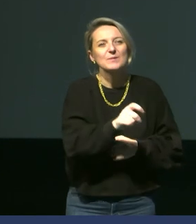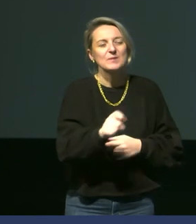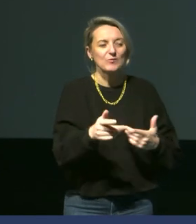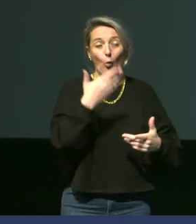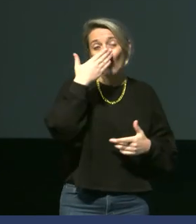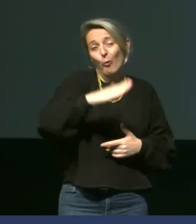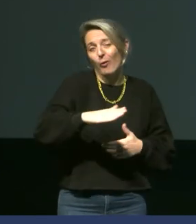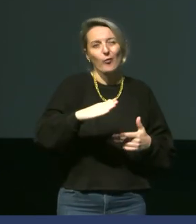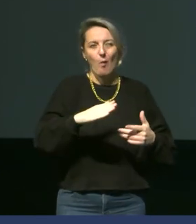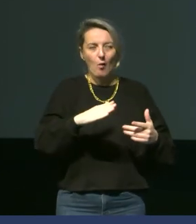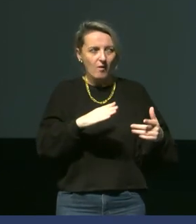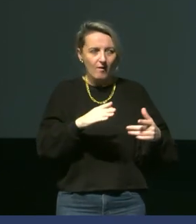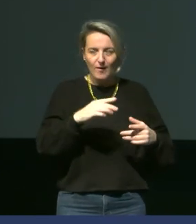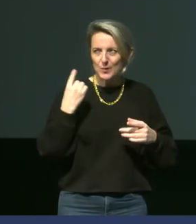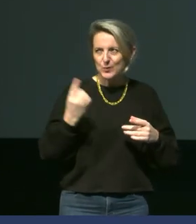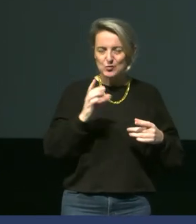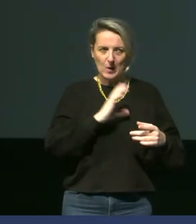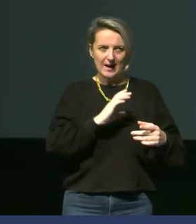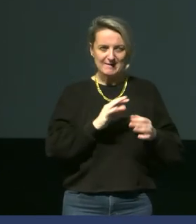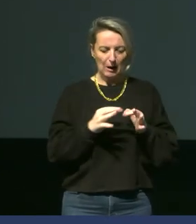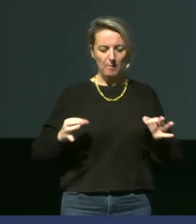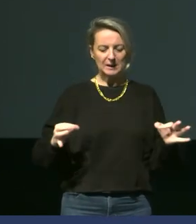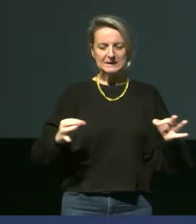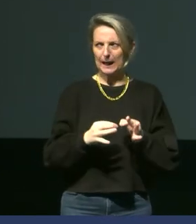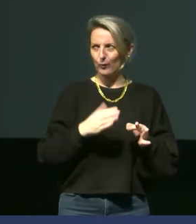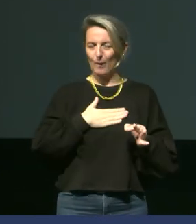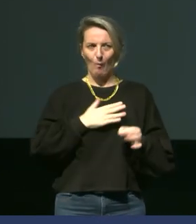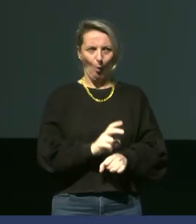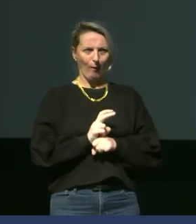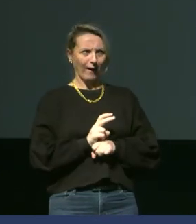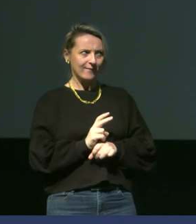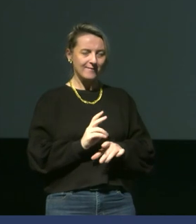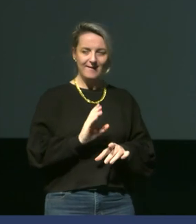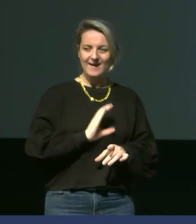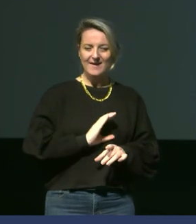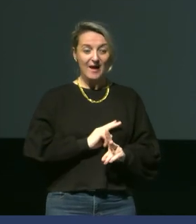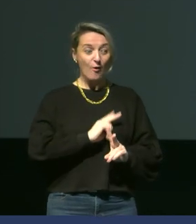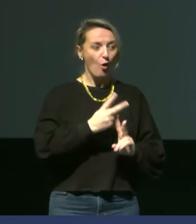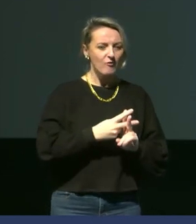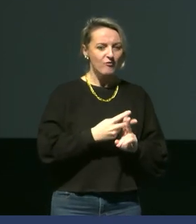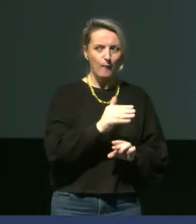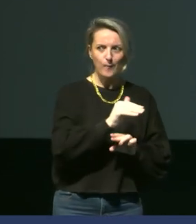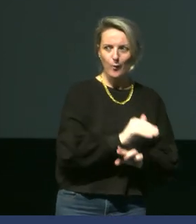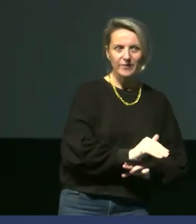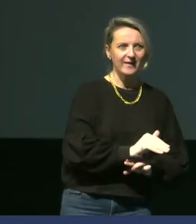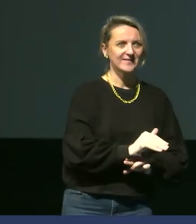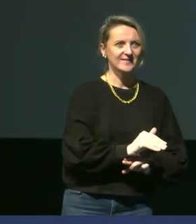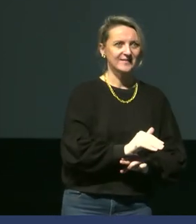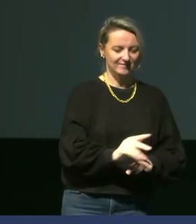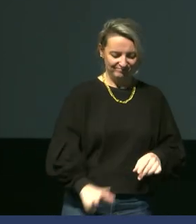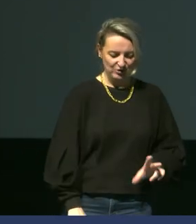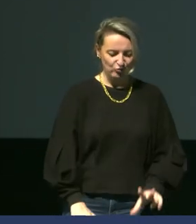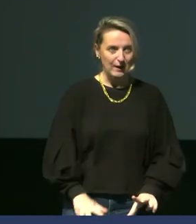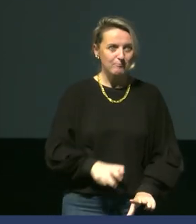comportement de tous les instants d'essayer de garder son territoire et en plus de faire attention de ne perdre son oeuf qui se trouve sur les pattes.